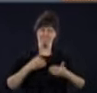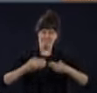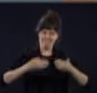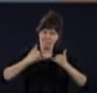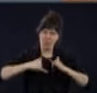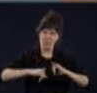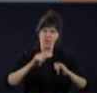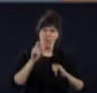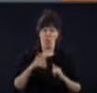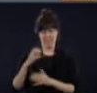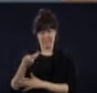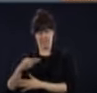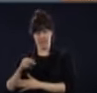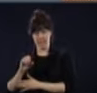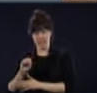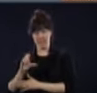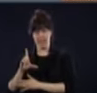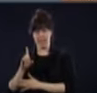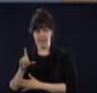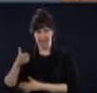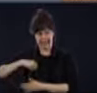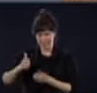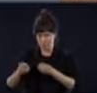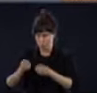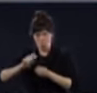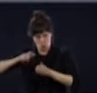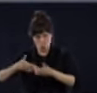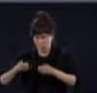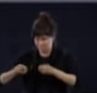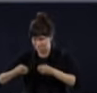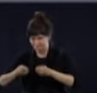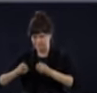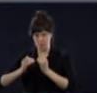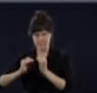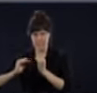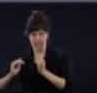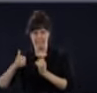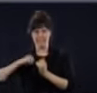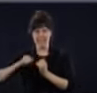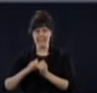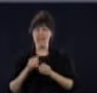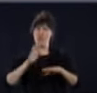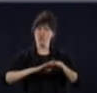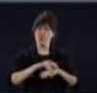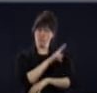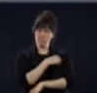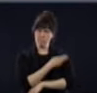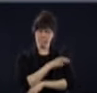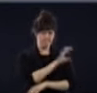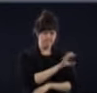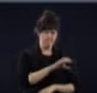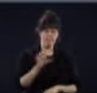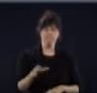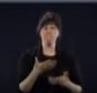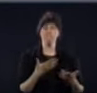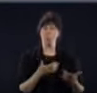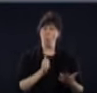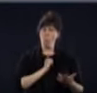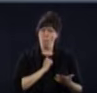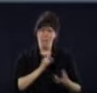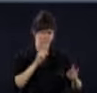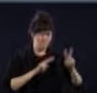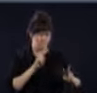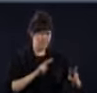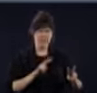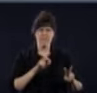secteur hospitalier, moi, je veux rassurer au niveau de HMR que les chirurgies semi-urgentes, urgentes, le